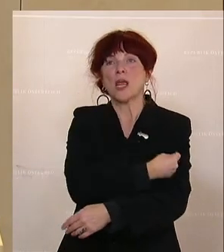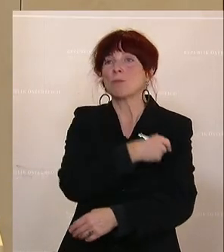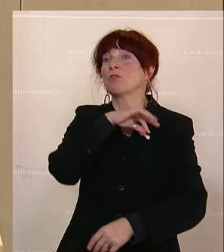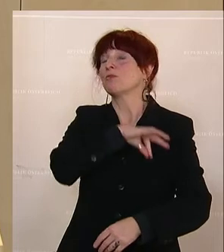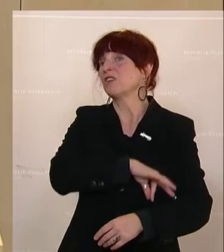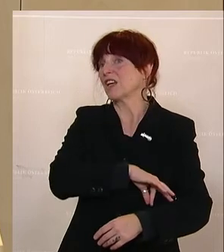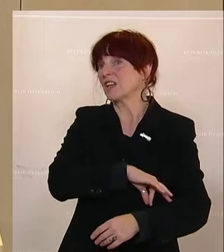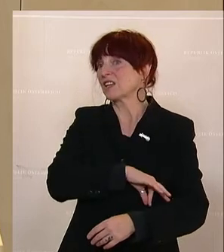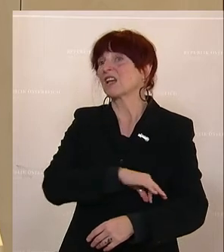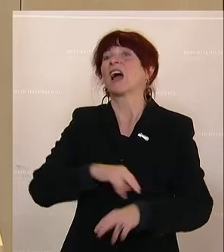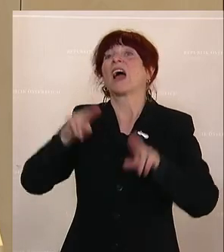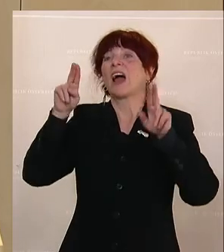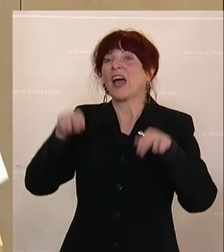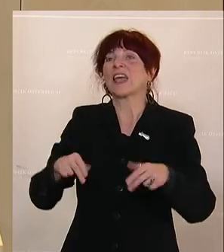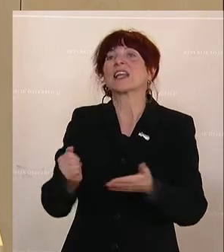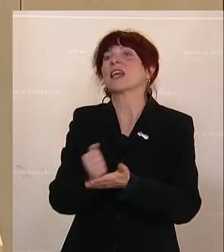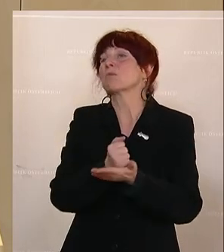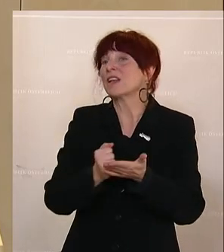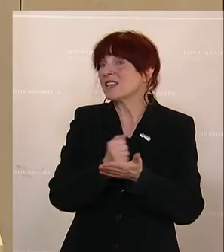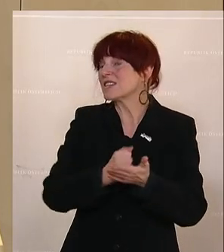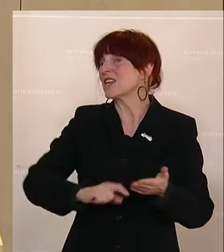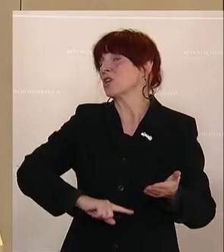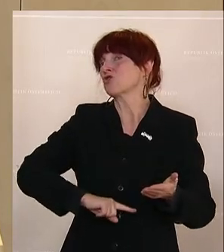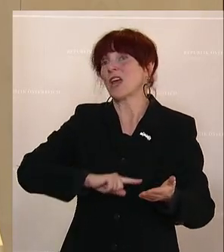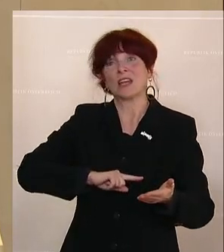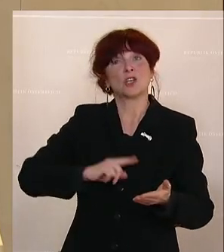rechtlich, medizinisch noch ethisch dazu berechtigt. Dank. Vielen Dank. Dank. Danke. Vielen